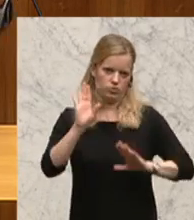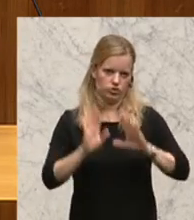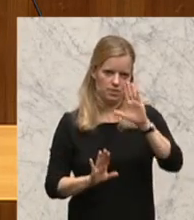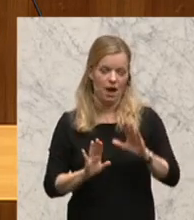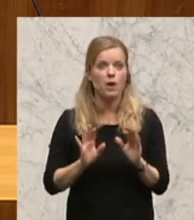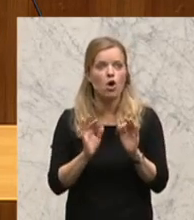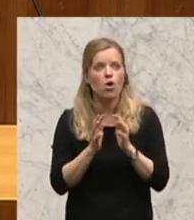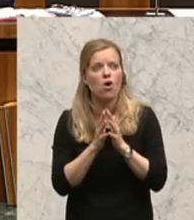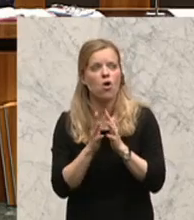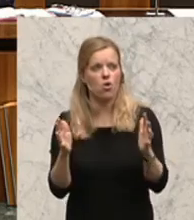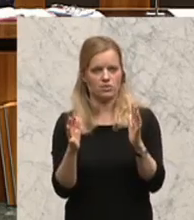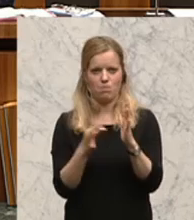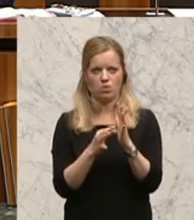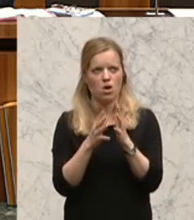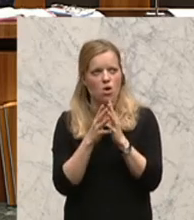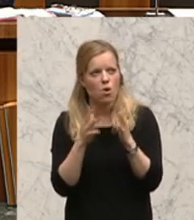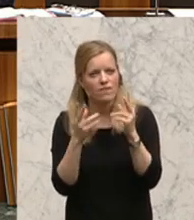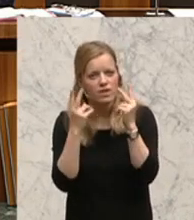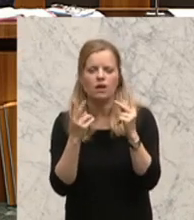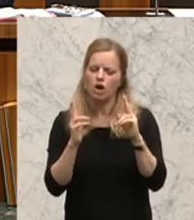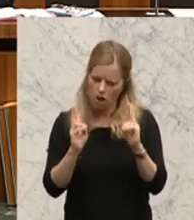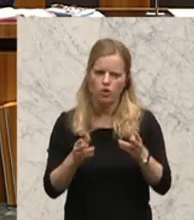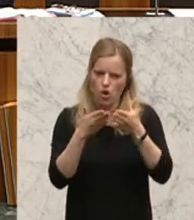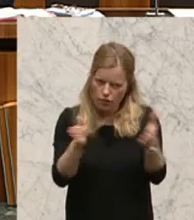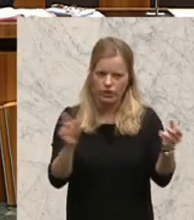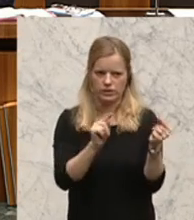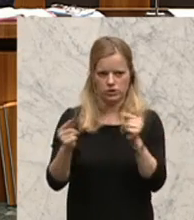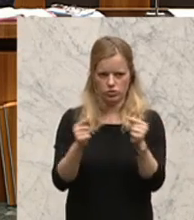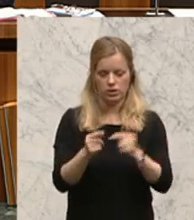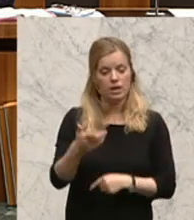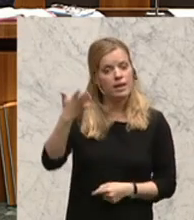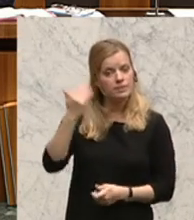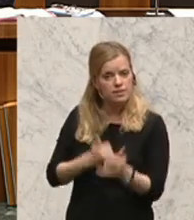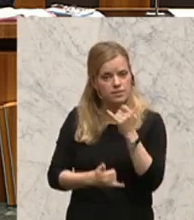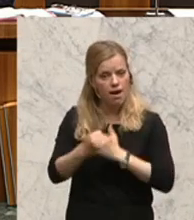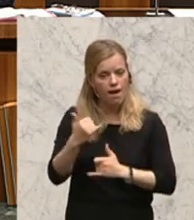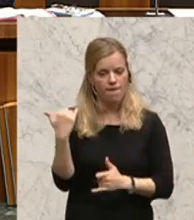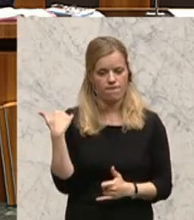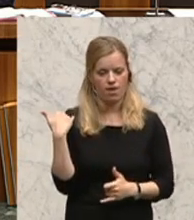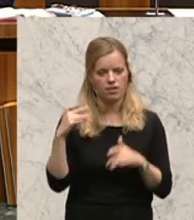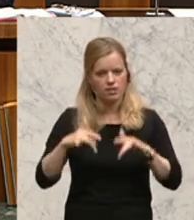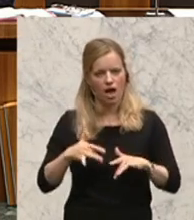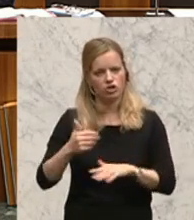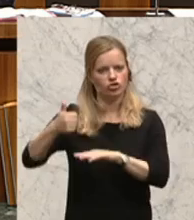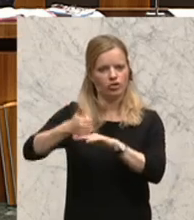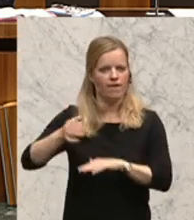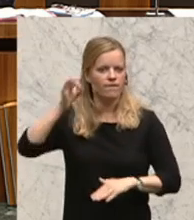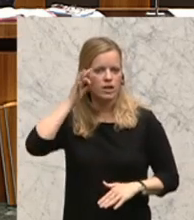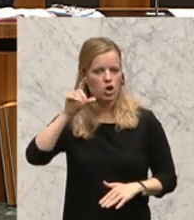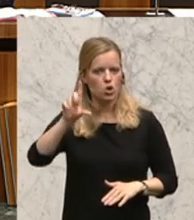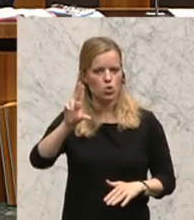öffentlichen Diskurs bringen. Wir haben letztes Jahr diskutiert und da gehabt, die Lucas Meyer, die Chefin von America Speaks, die hat